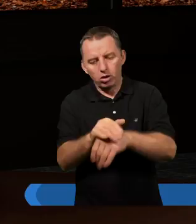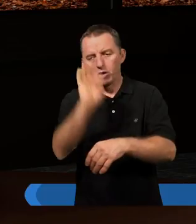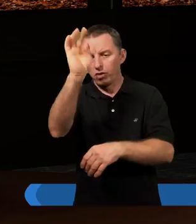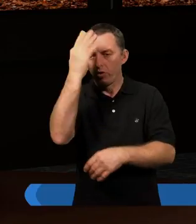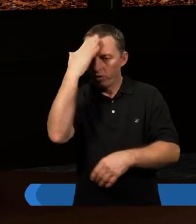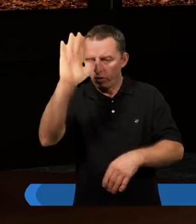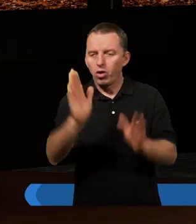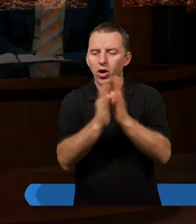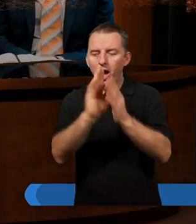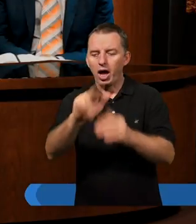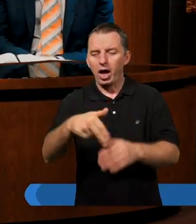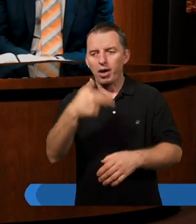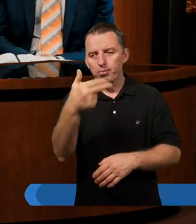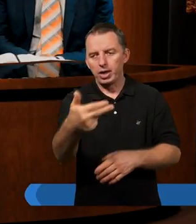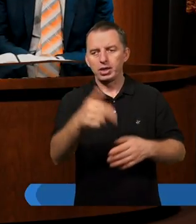wolą. Amen.